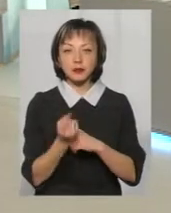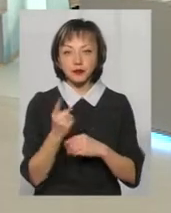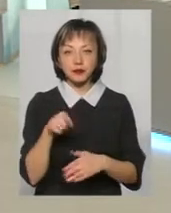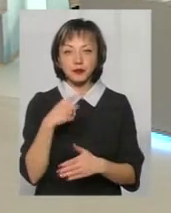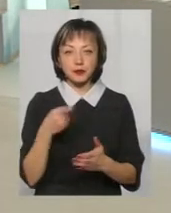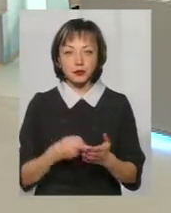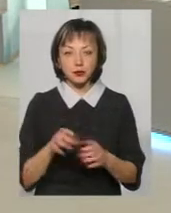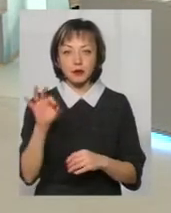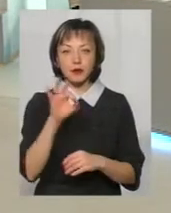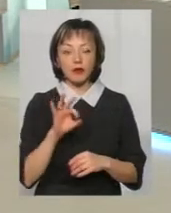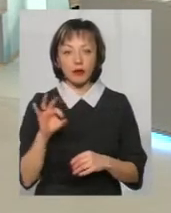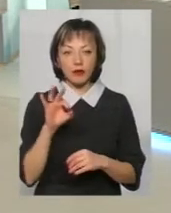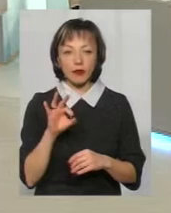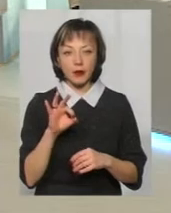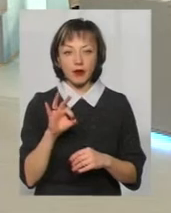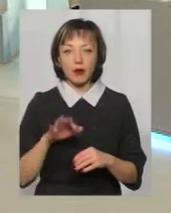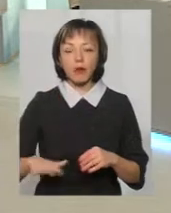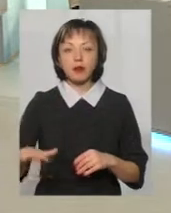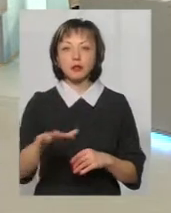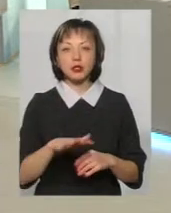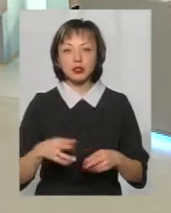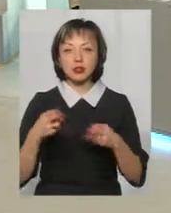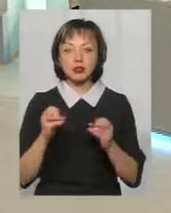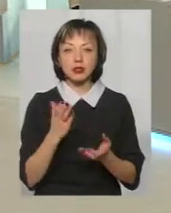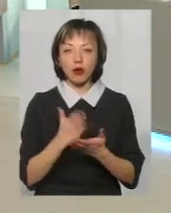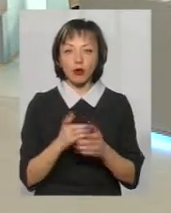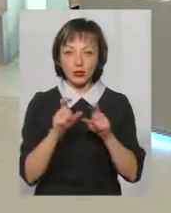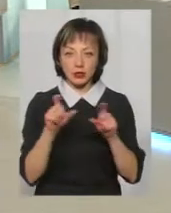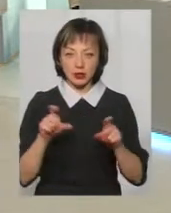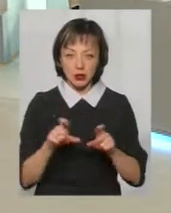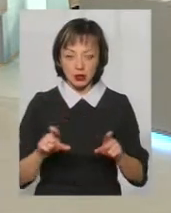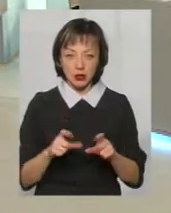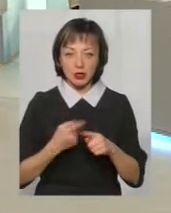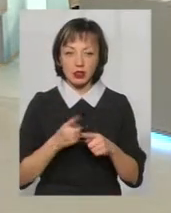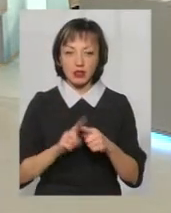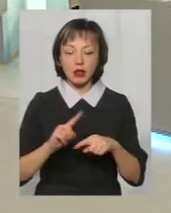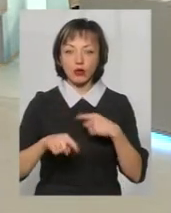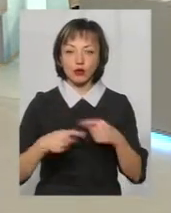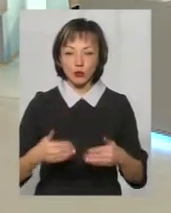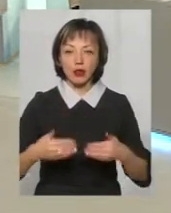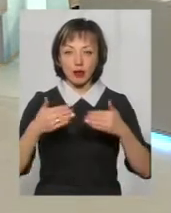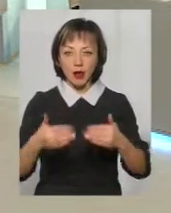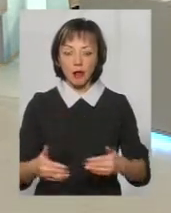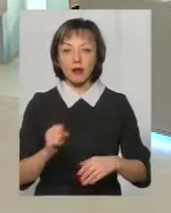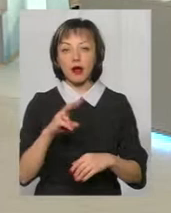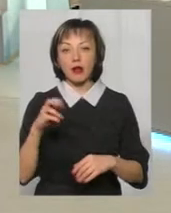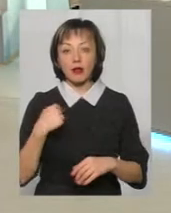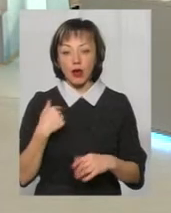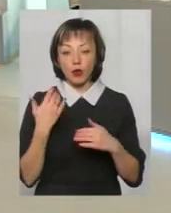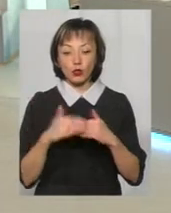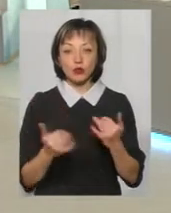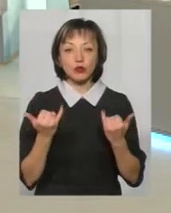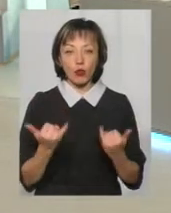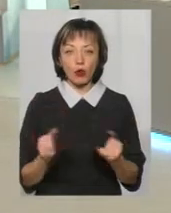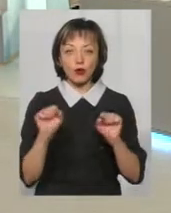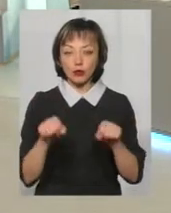приміщення, в яких знаходяться заклади. Це буде наступне. Але я вже сьогодні